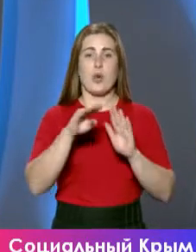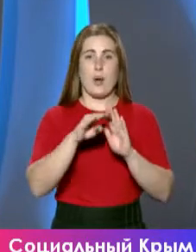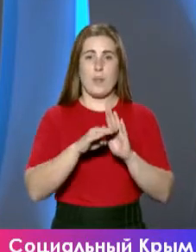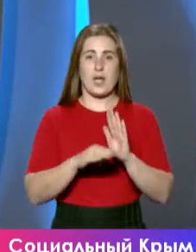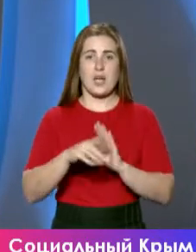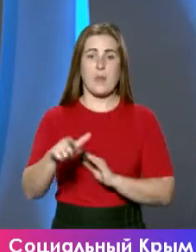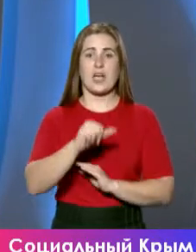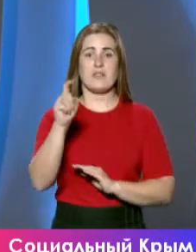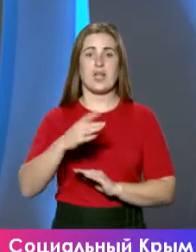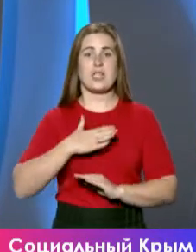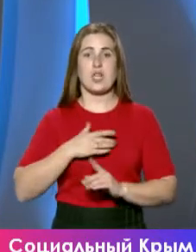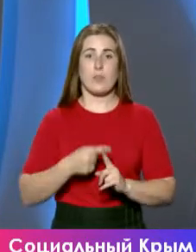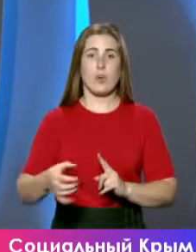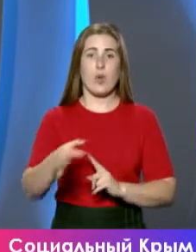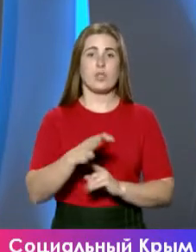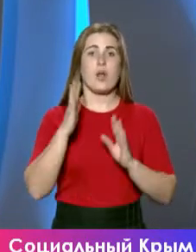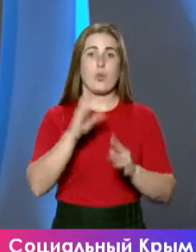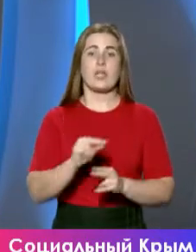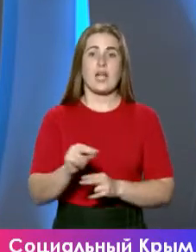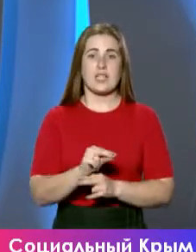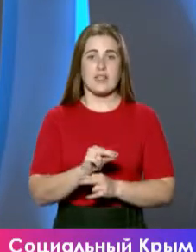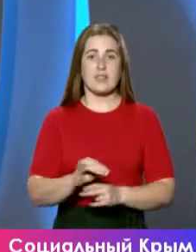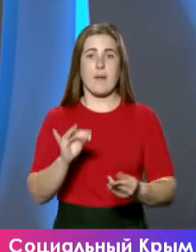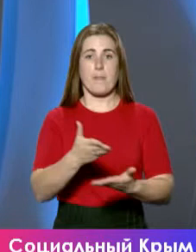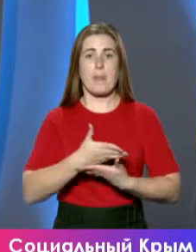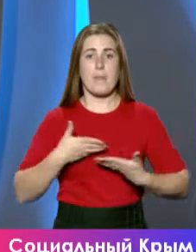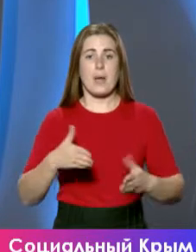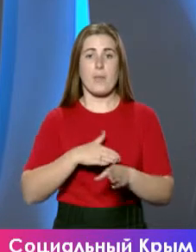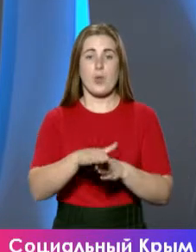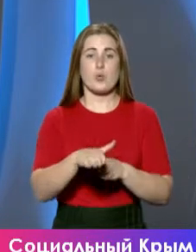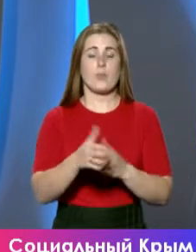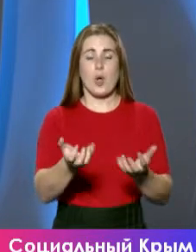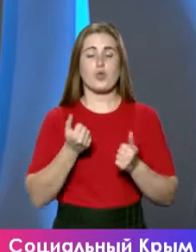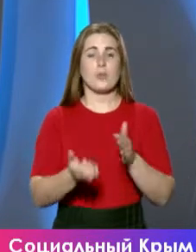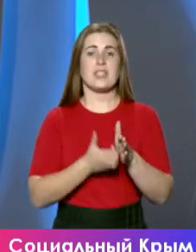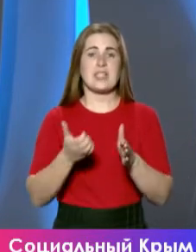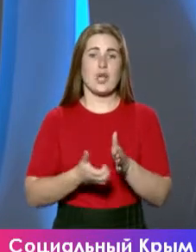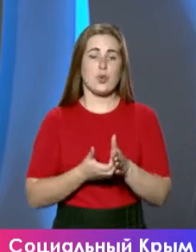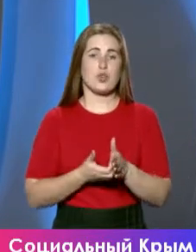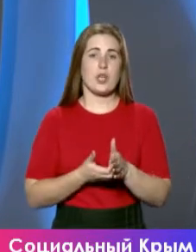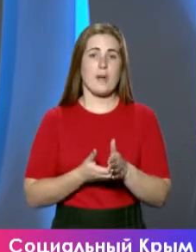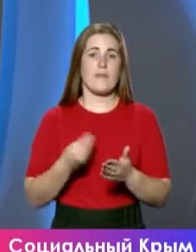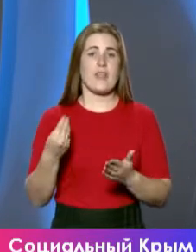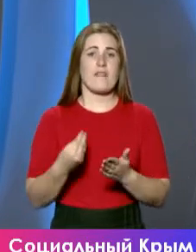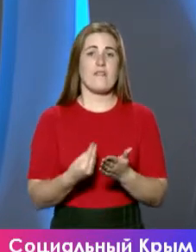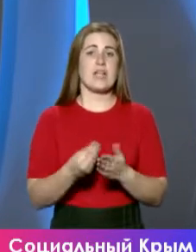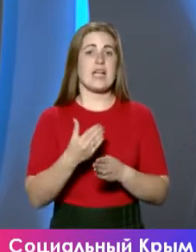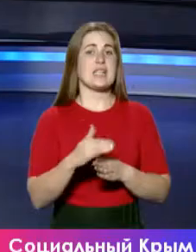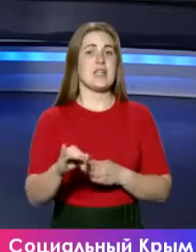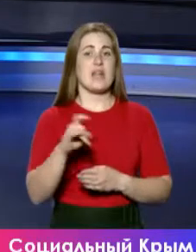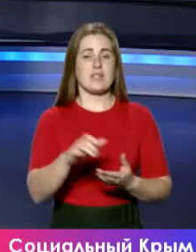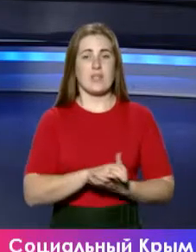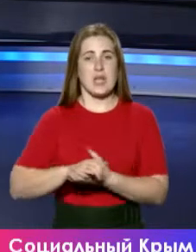газификации нашего полуострова будет корректироваться. И мы получим недостающие финансирования из